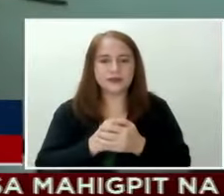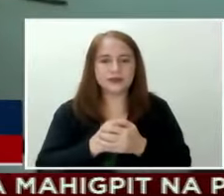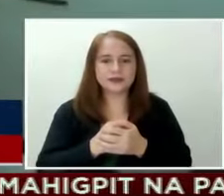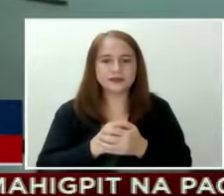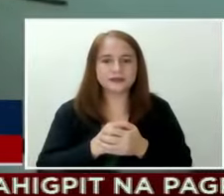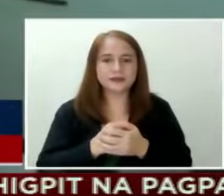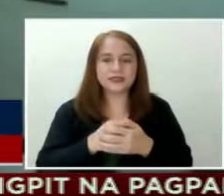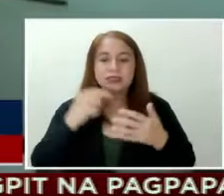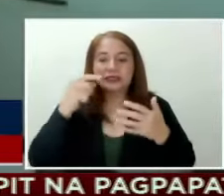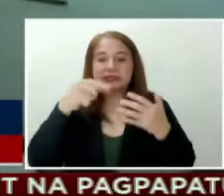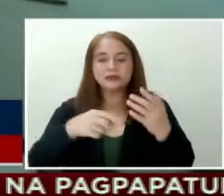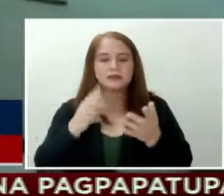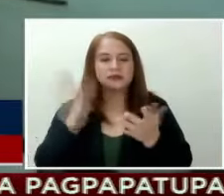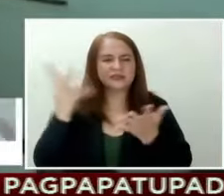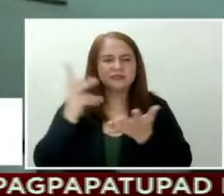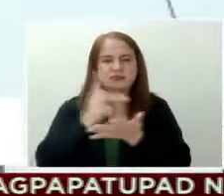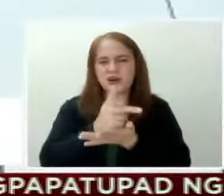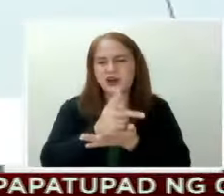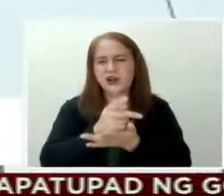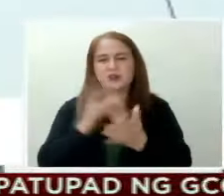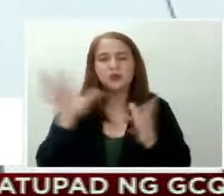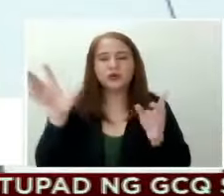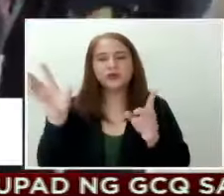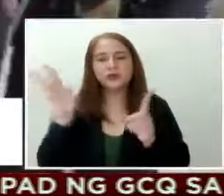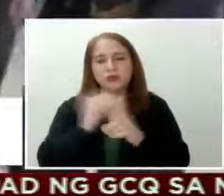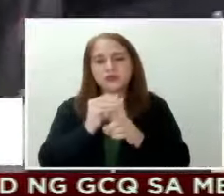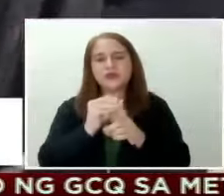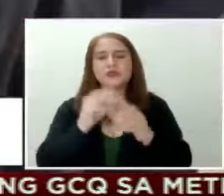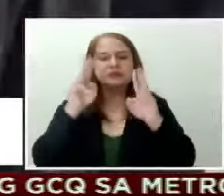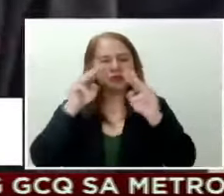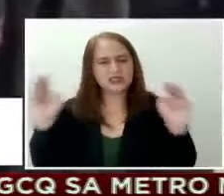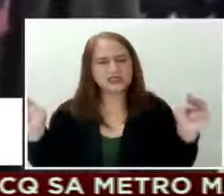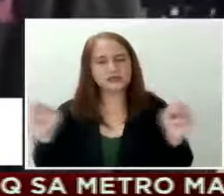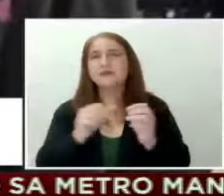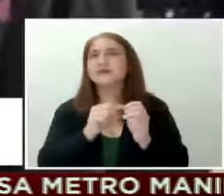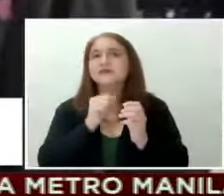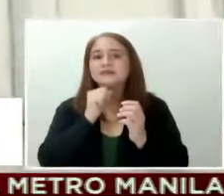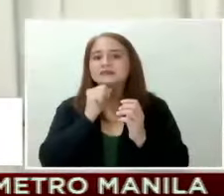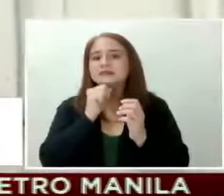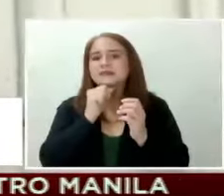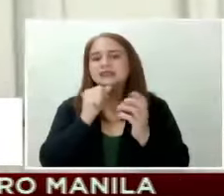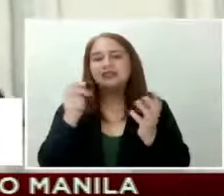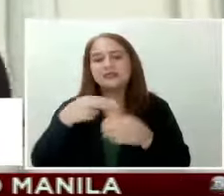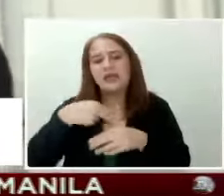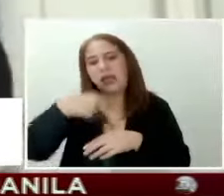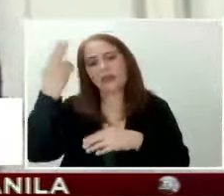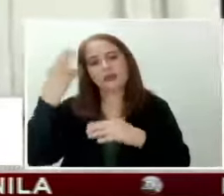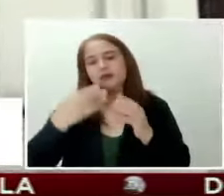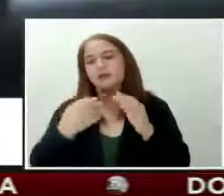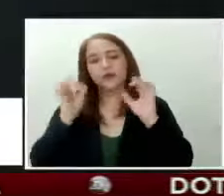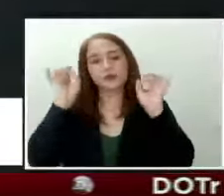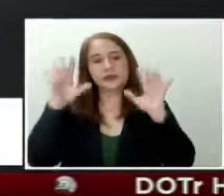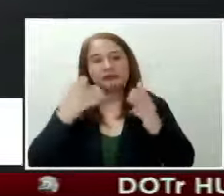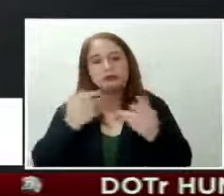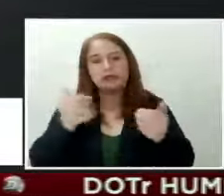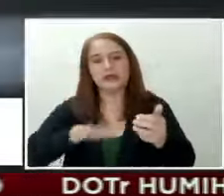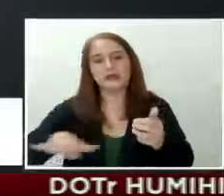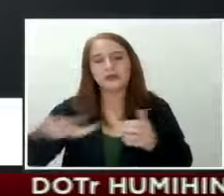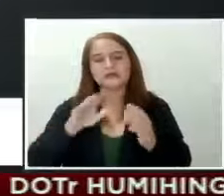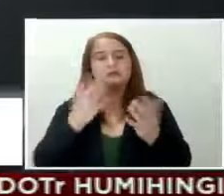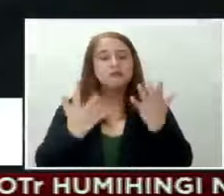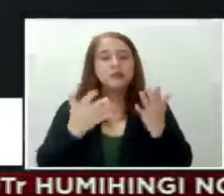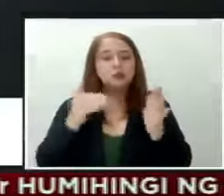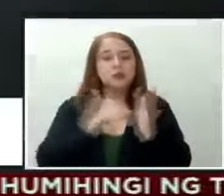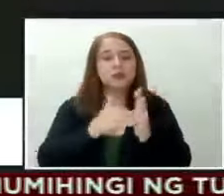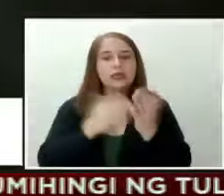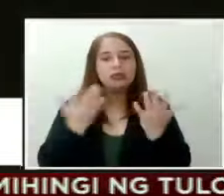parks, cultural centers, museum, hindi naman risky, high risk yung mga areas na yun. Then we can rethink